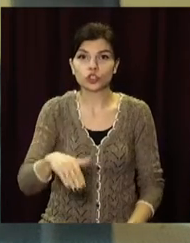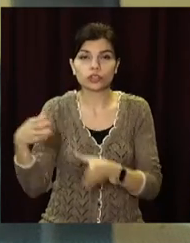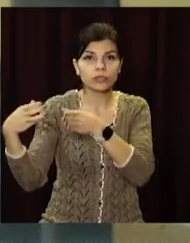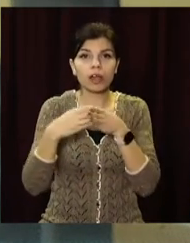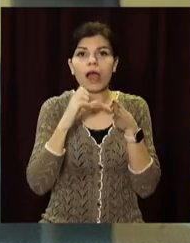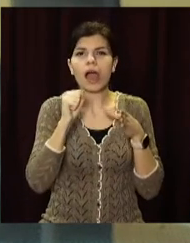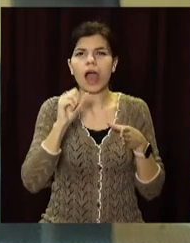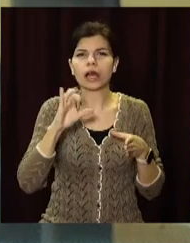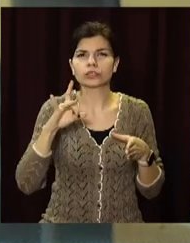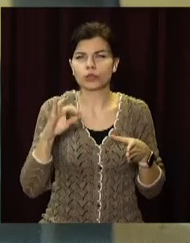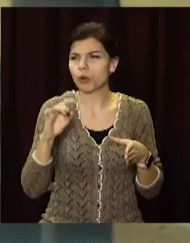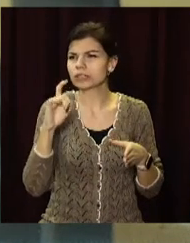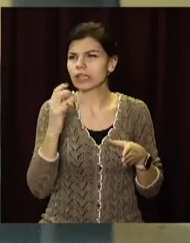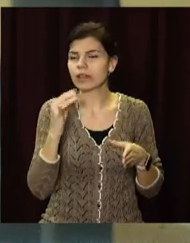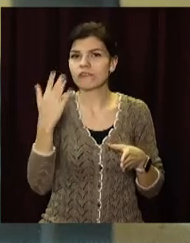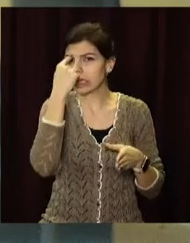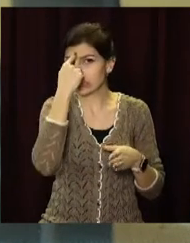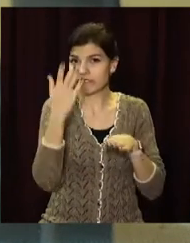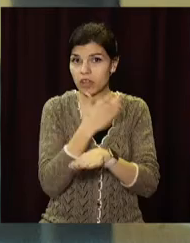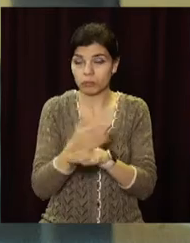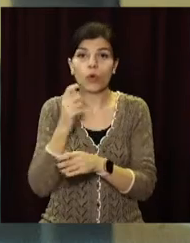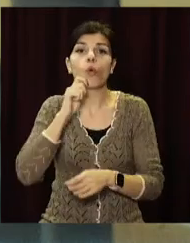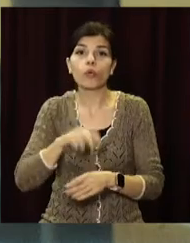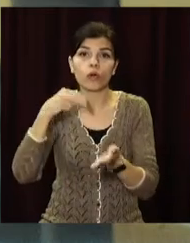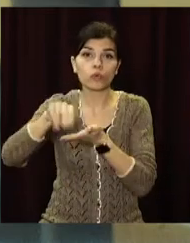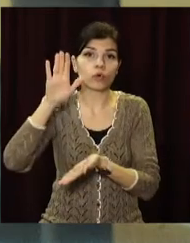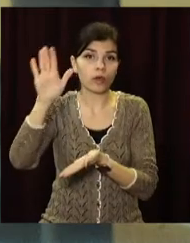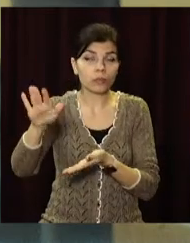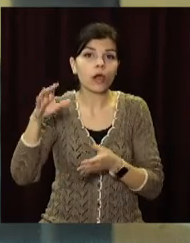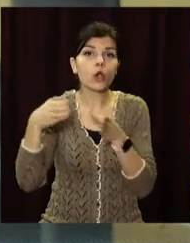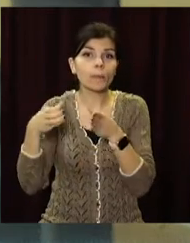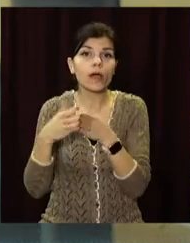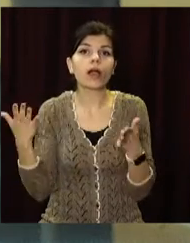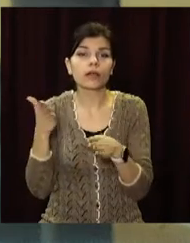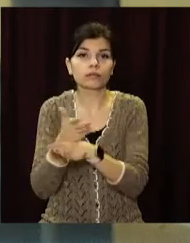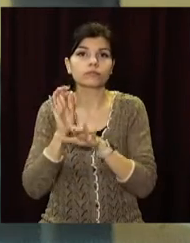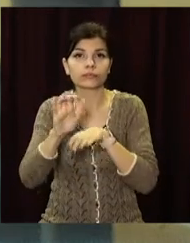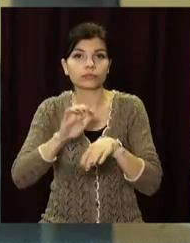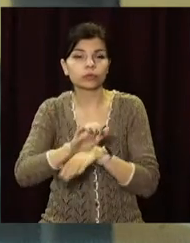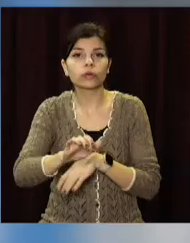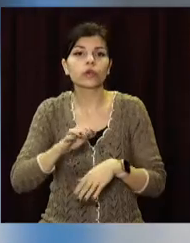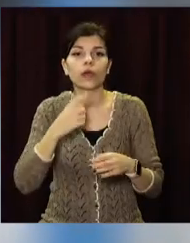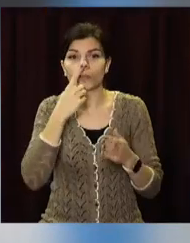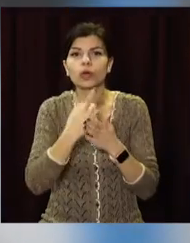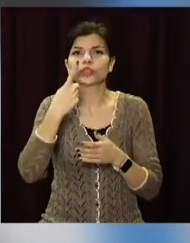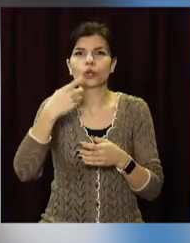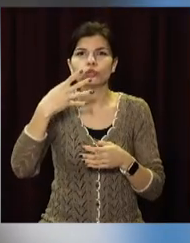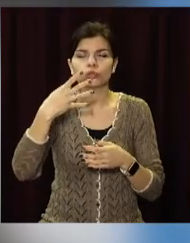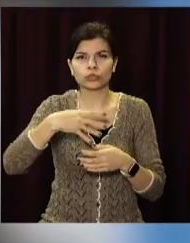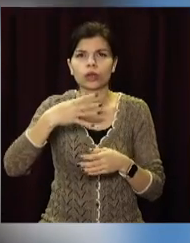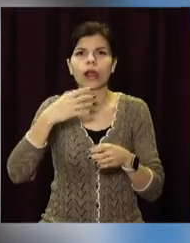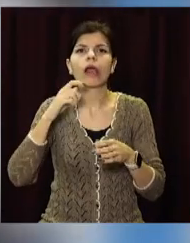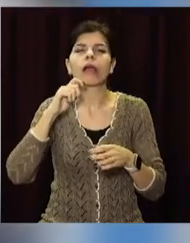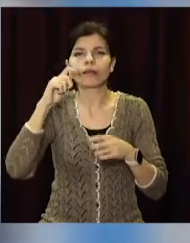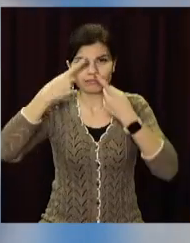«Астразенека» індійського виробництва. Україна закупила препарат у компанії, яка постачає медикаменти приблизно у 140 країн світу.